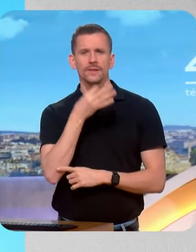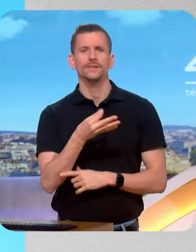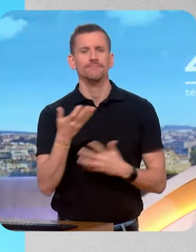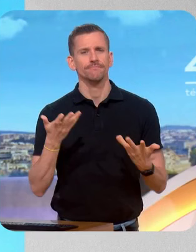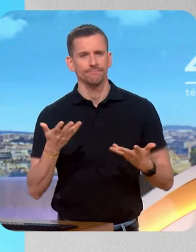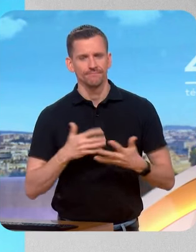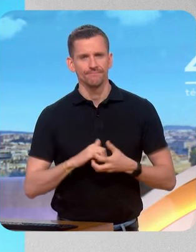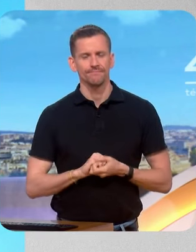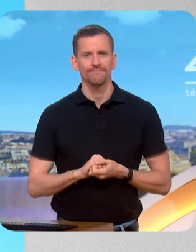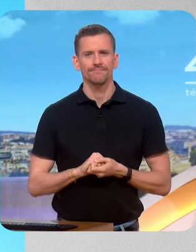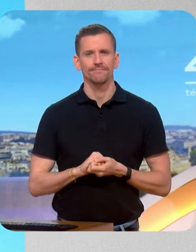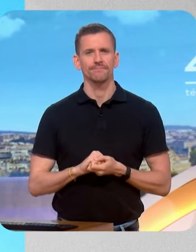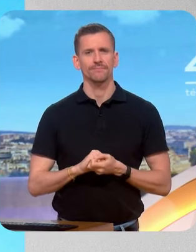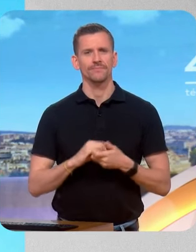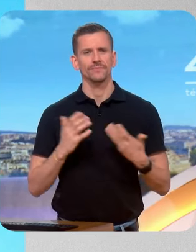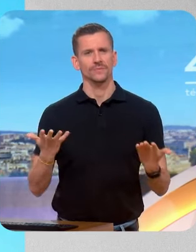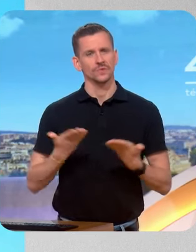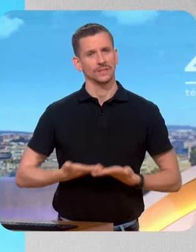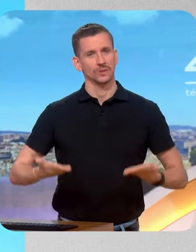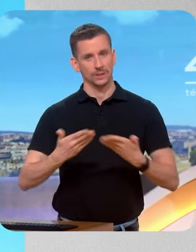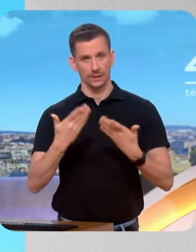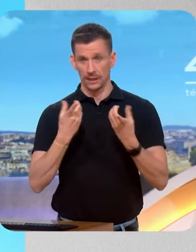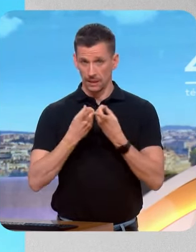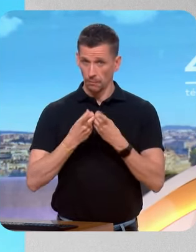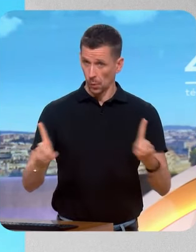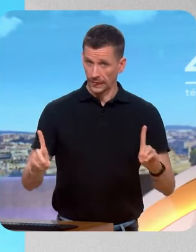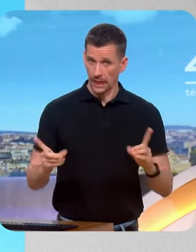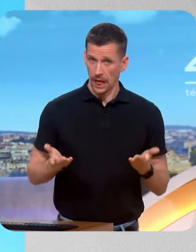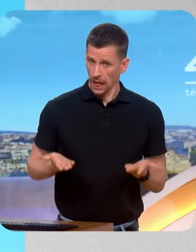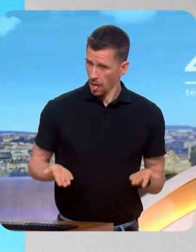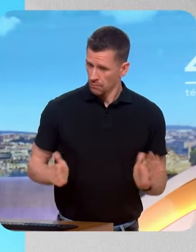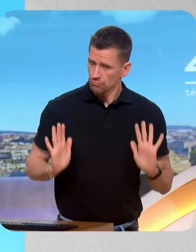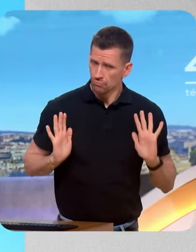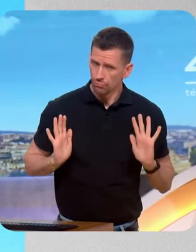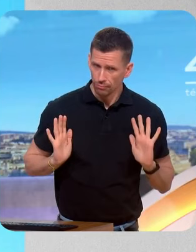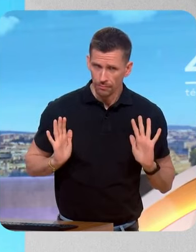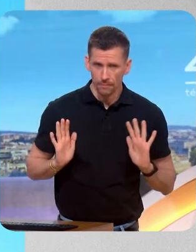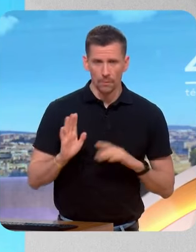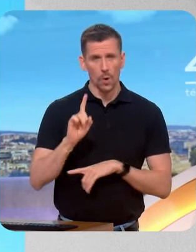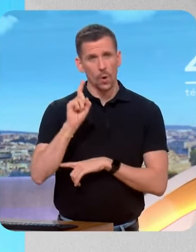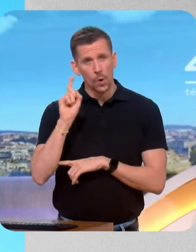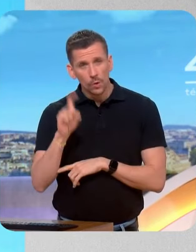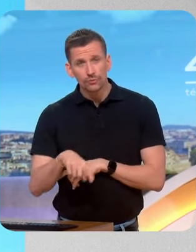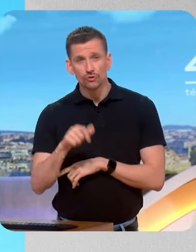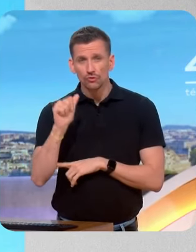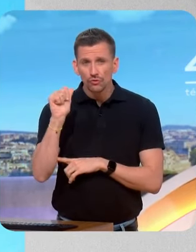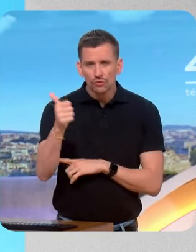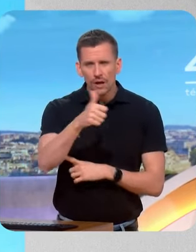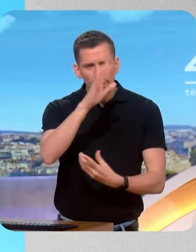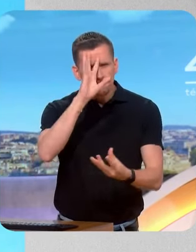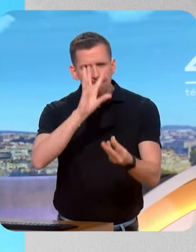la situation démocratique dans laquelle nous nous trouvons. On est obligé les uns les autres de se poser les bonnes questions.